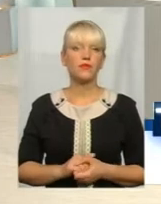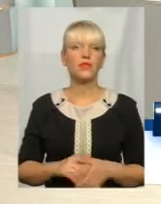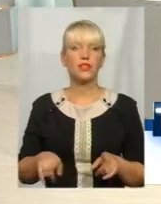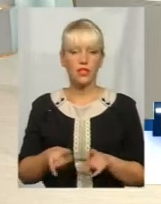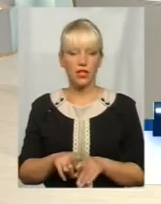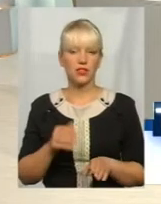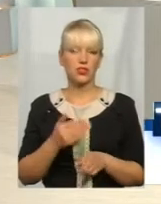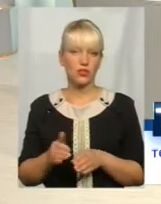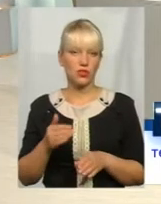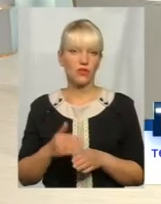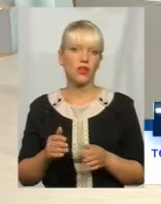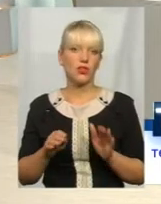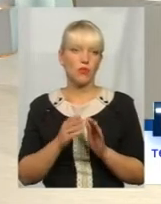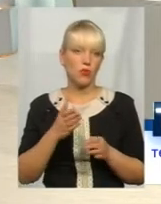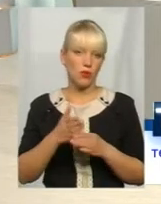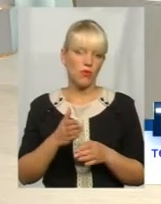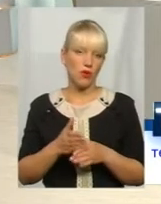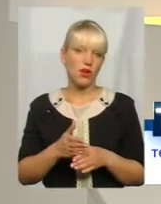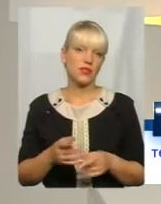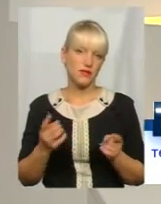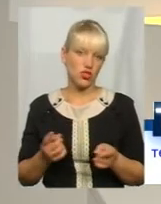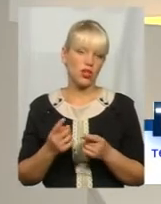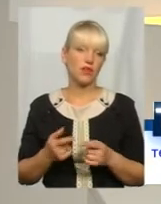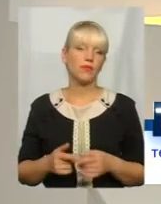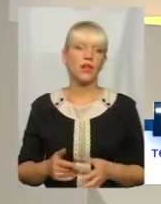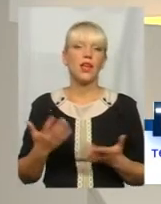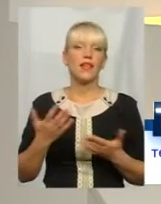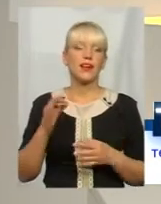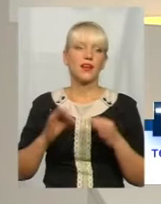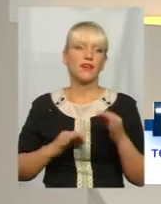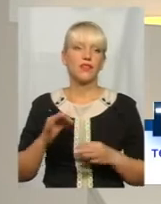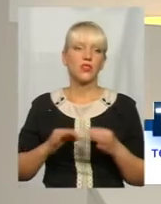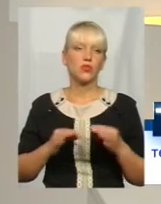частково така допомога, звичайно, є. А який відсоток відмов?